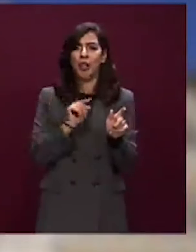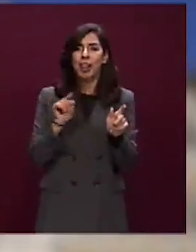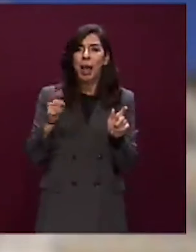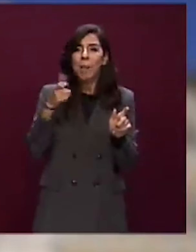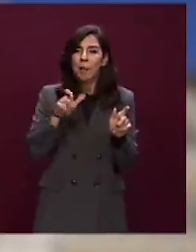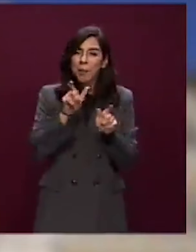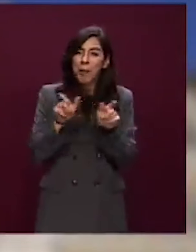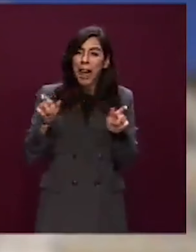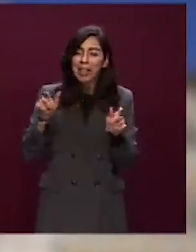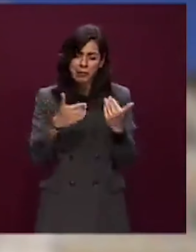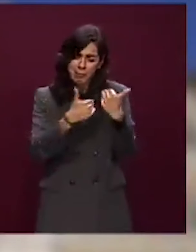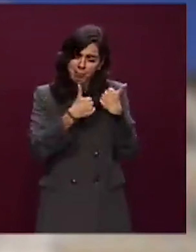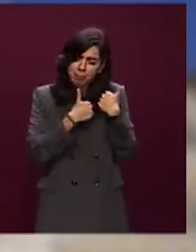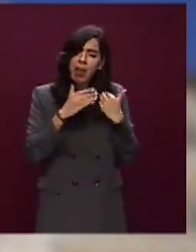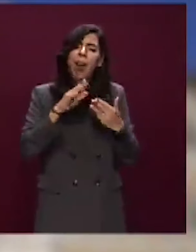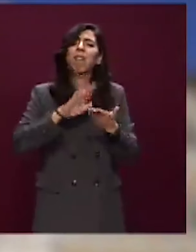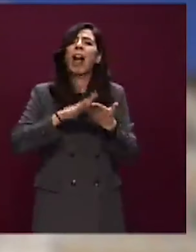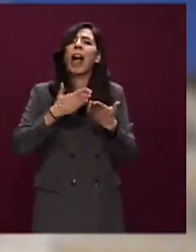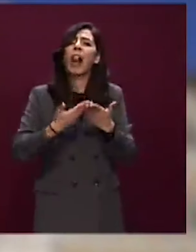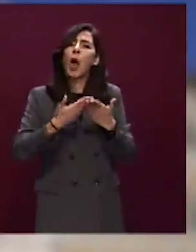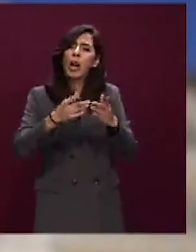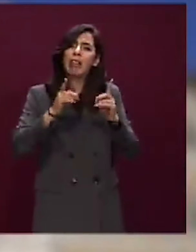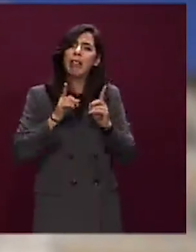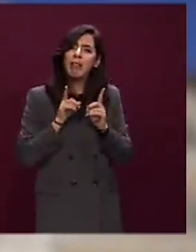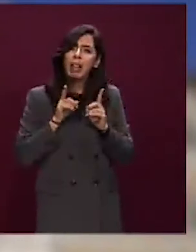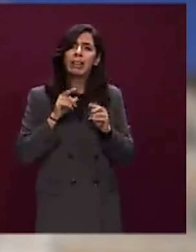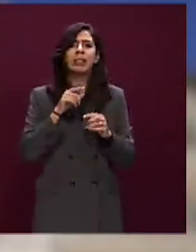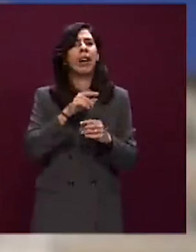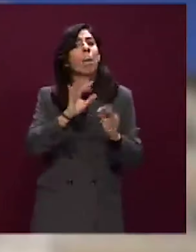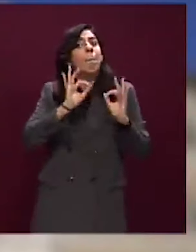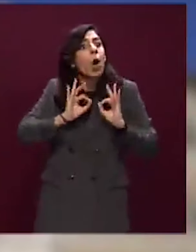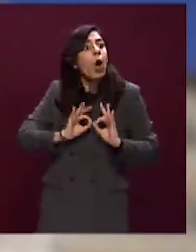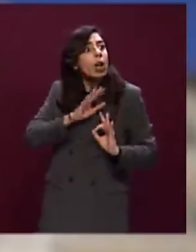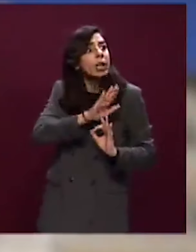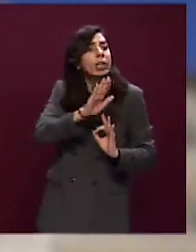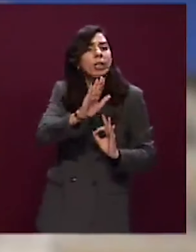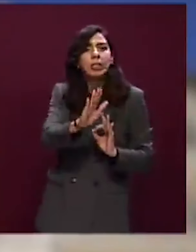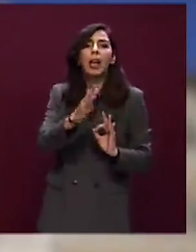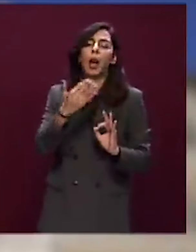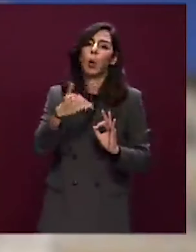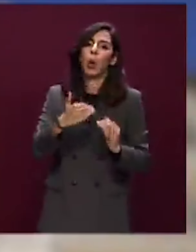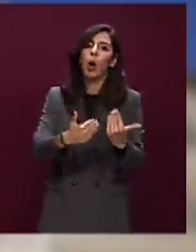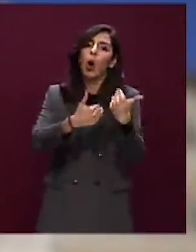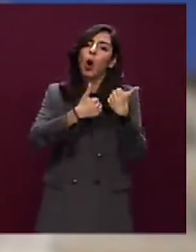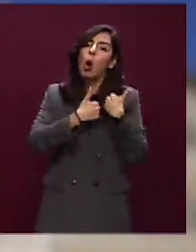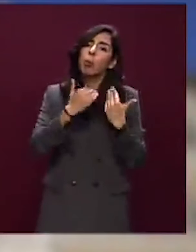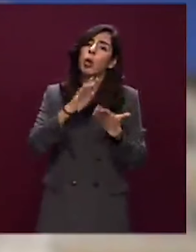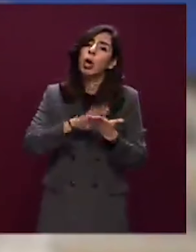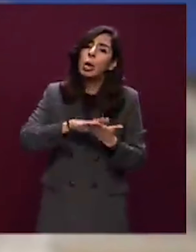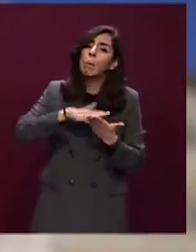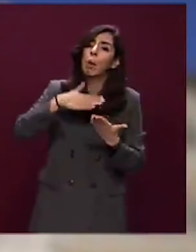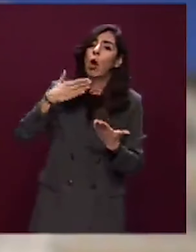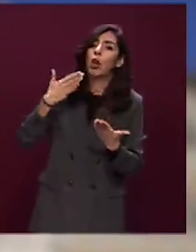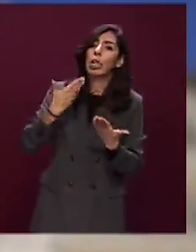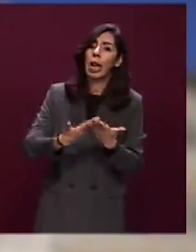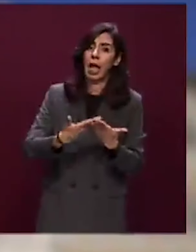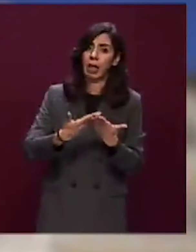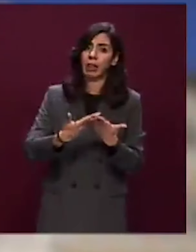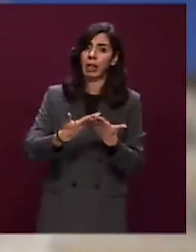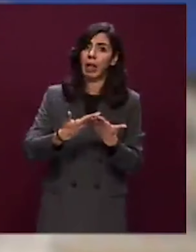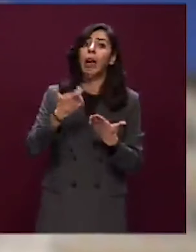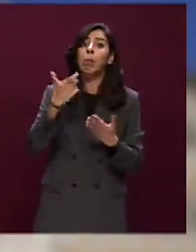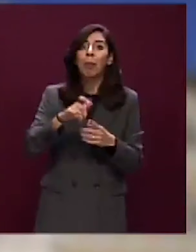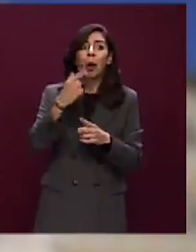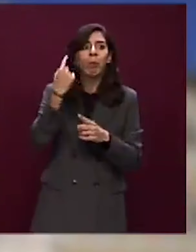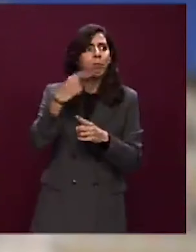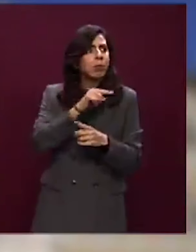difendere. Le forze dell'ordine e le forze di polizia hanno questo compito importantissimo. E questa è la ragione per cui sono